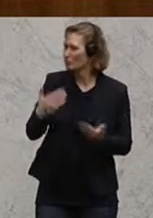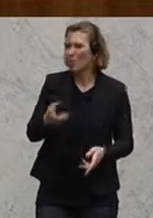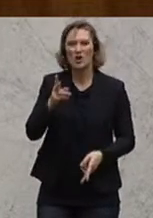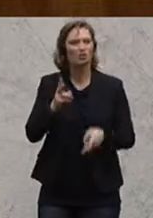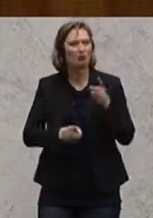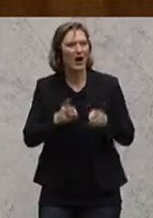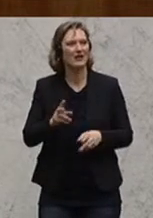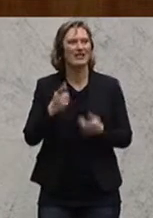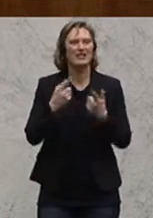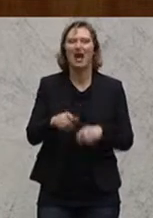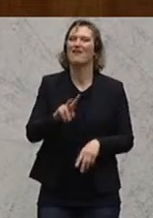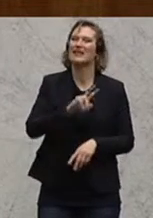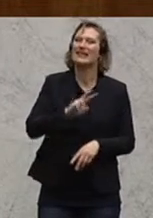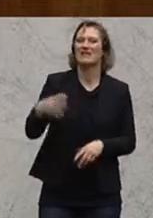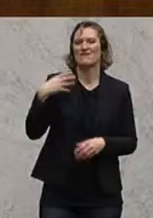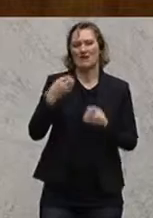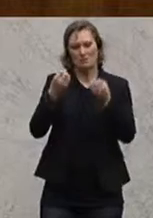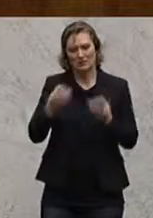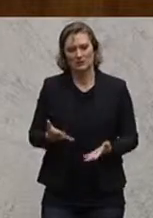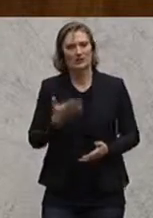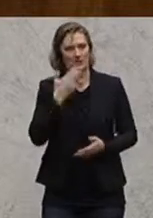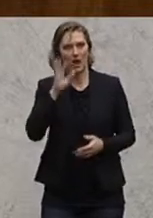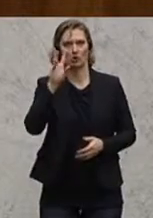Schaden darf nicht noch einmal passieren. Dankeschön.